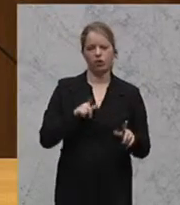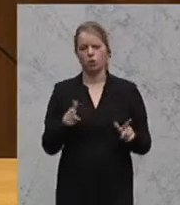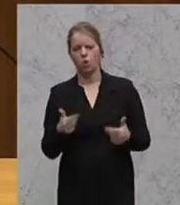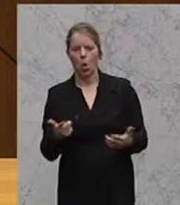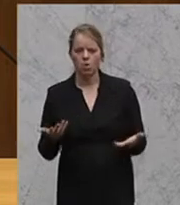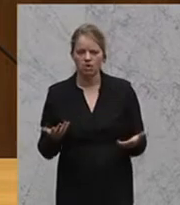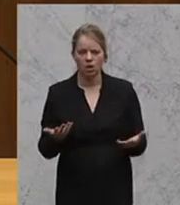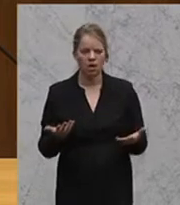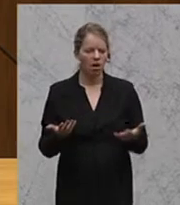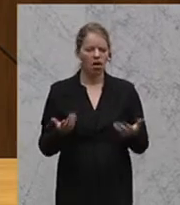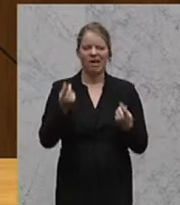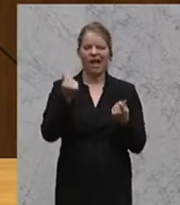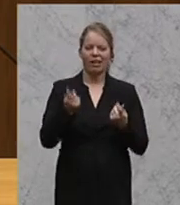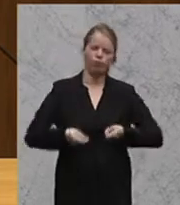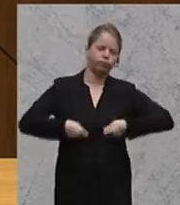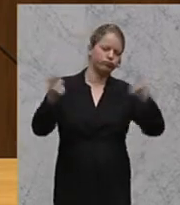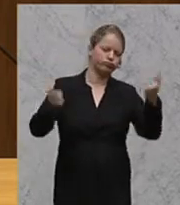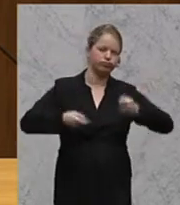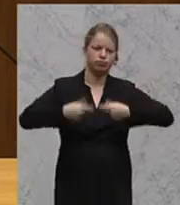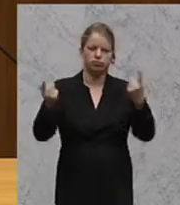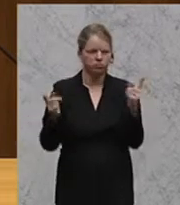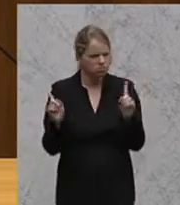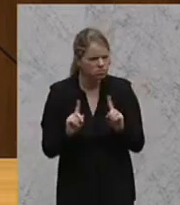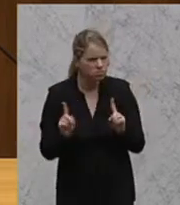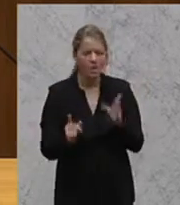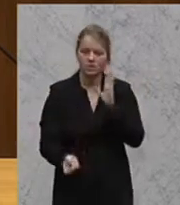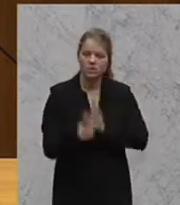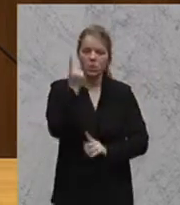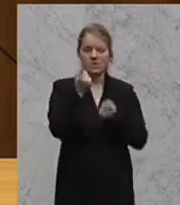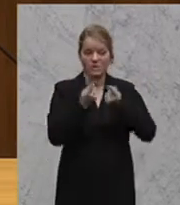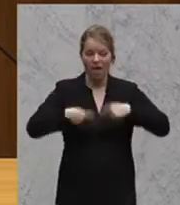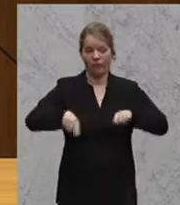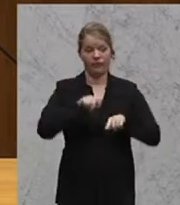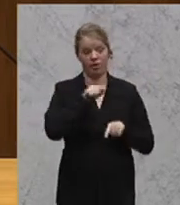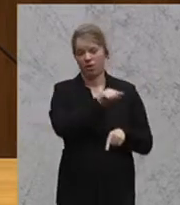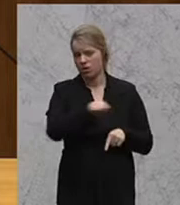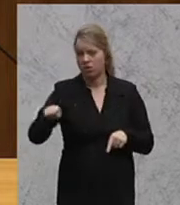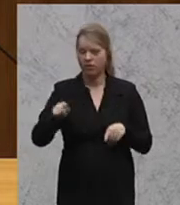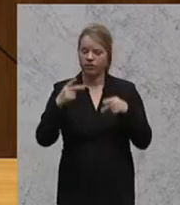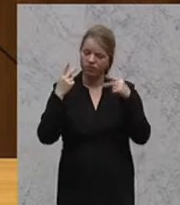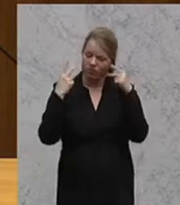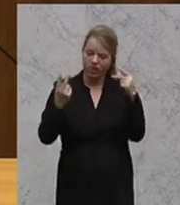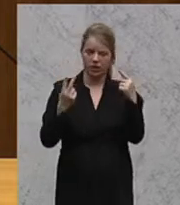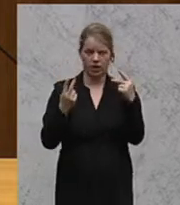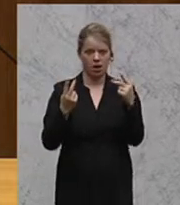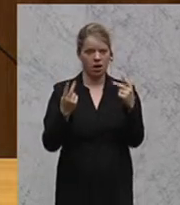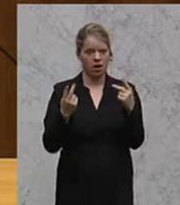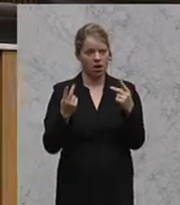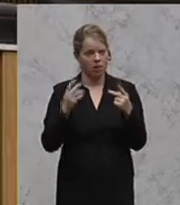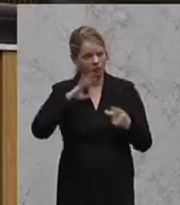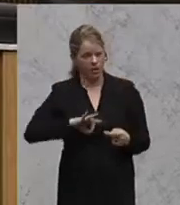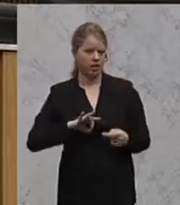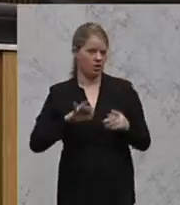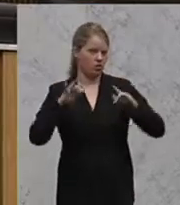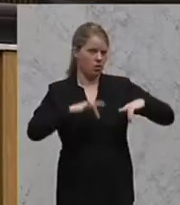betreiben und nur das Geld hinausschmeißen, weil gerade die Länder ganz wichtige gesetzliche Pflichtausgaben erfüllen. Ich denke da zum Beispiel an den ganzen